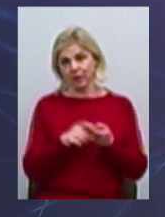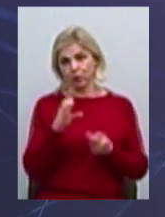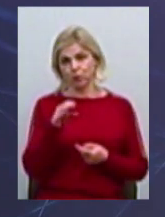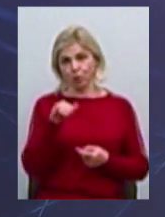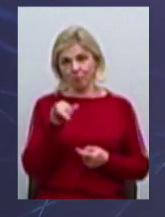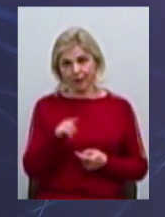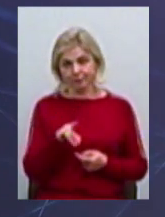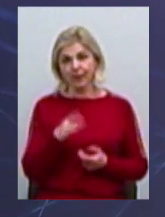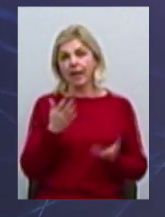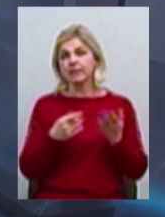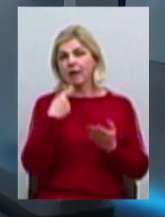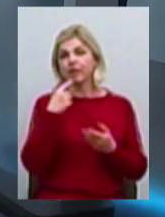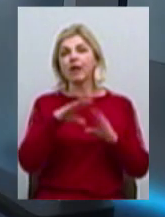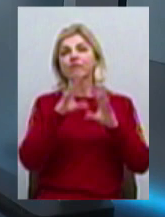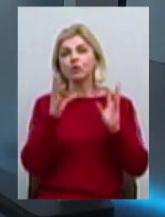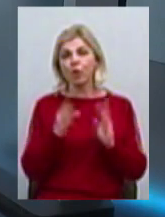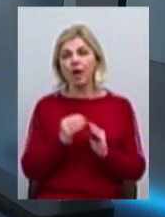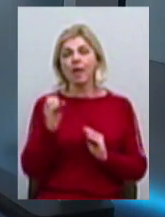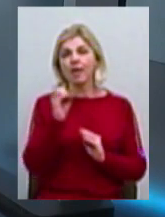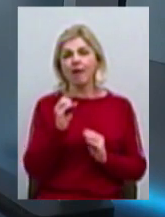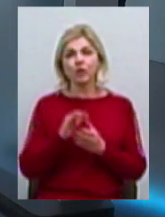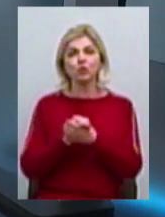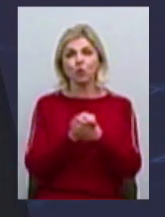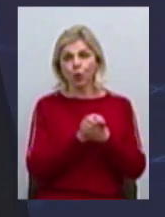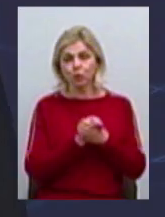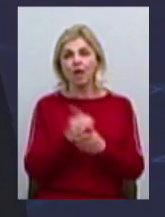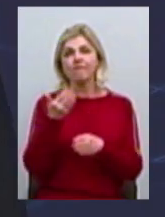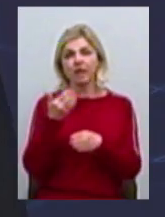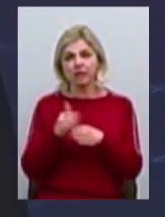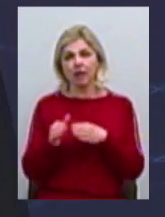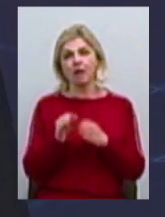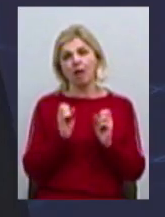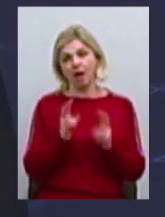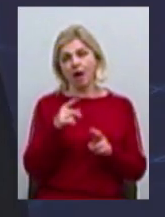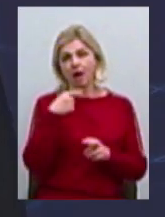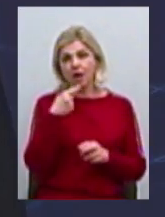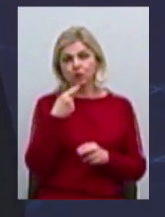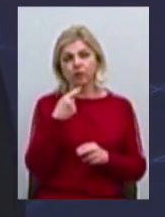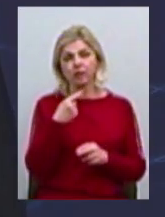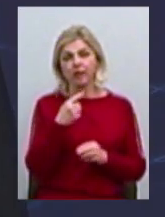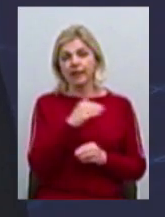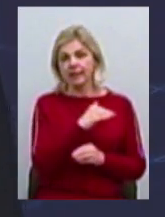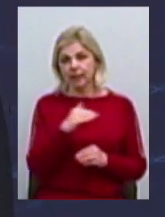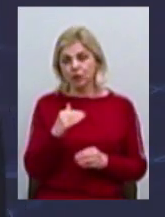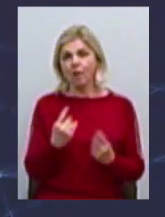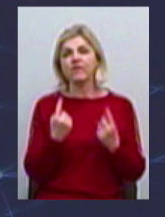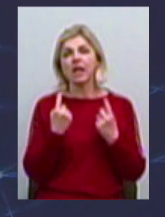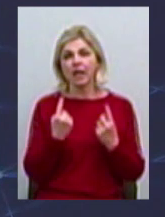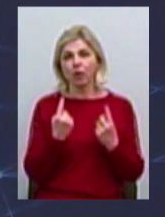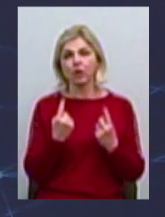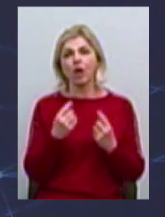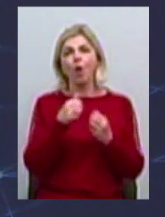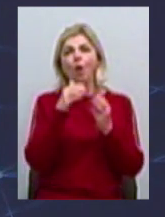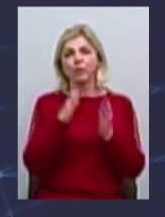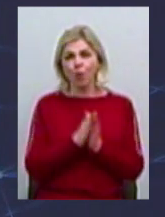загальному, то Євросоюз виділяє низку, як кажуть, низку великого і об'єму